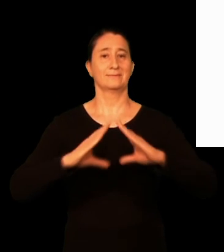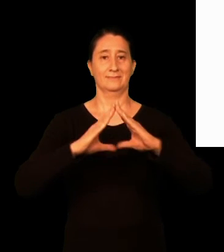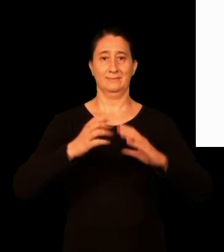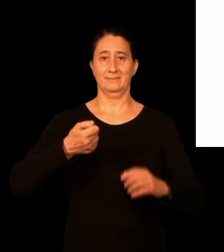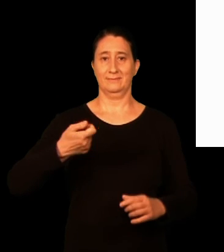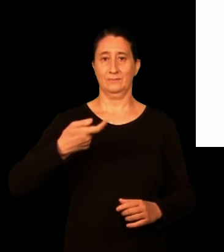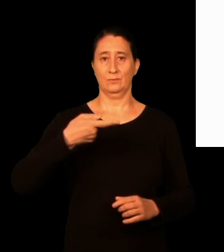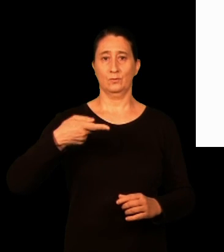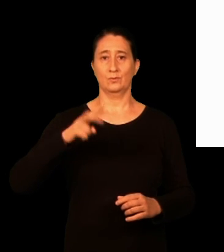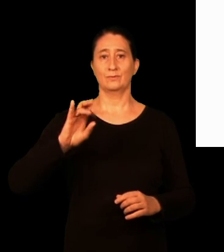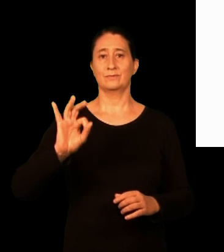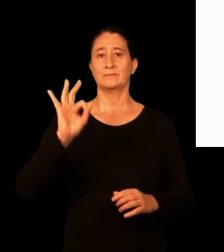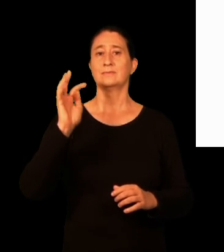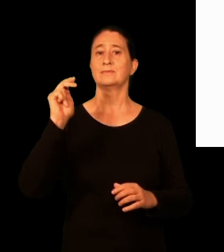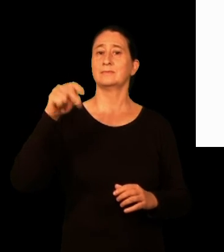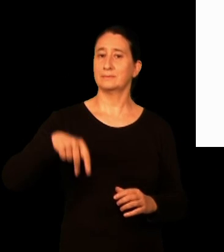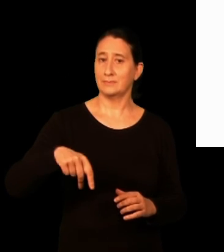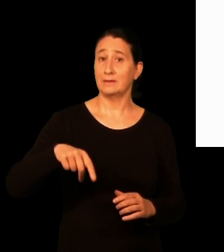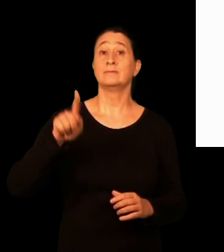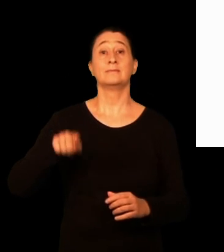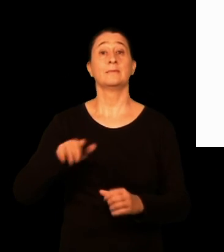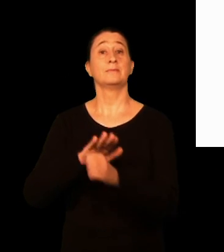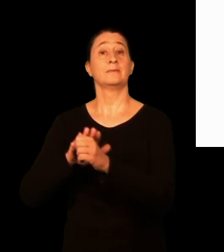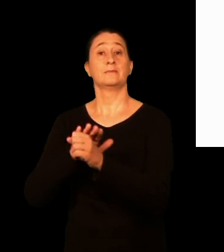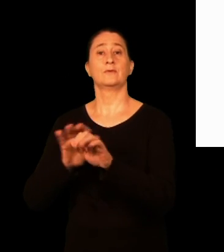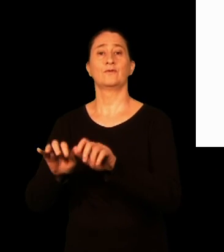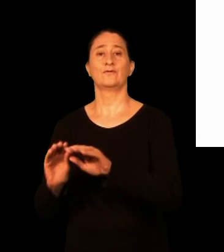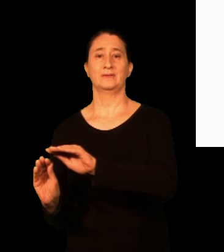erarkinean, eta barrutiko udal bulegoetan.